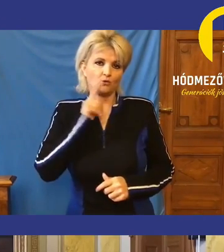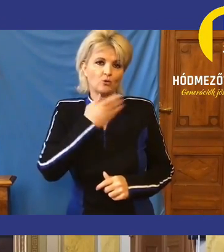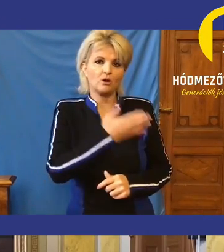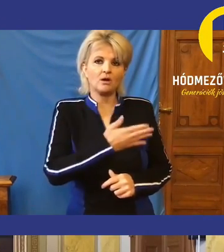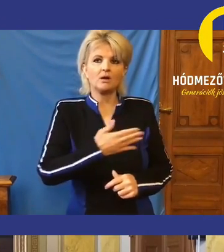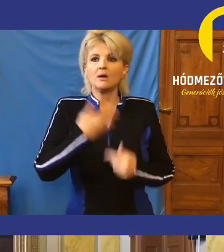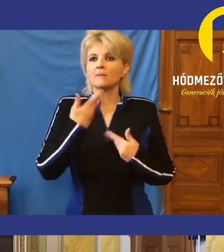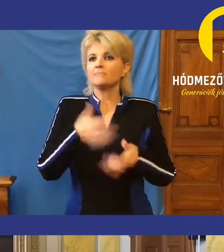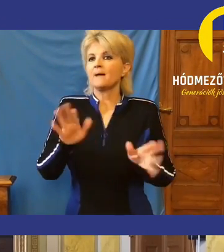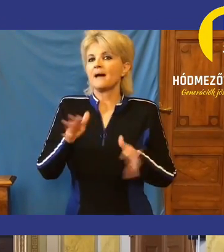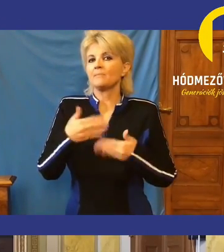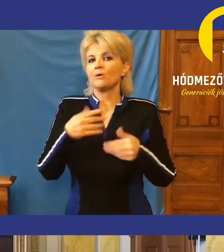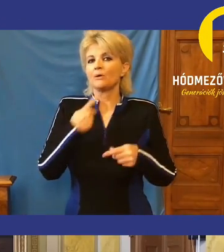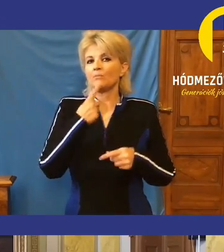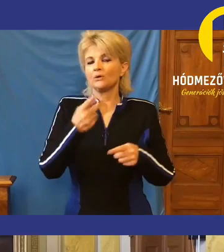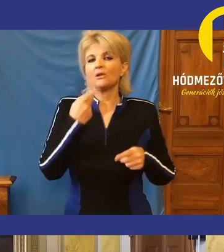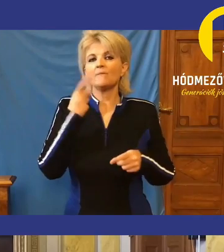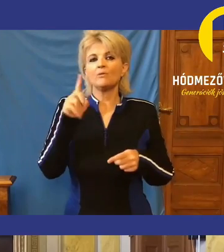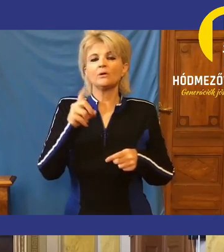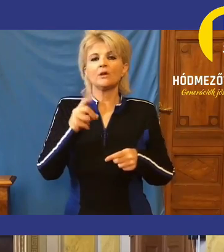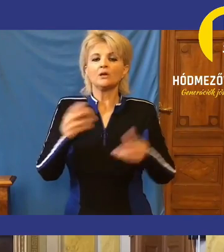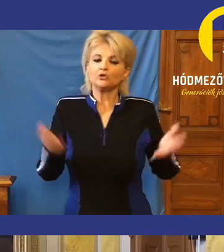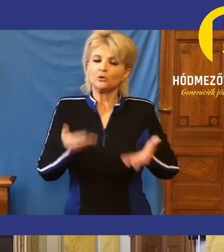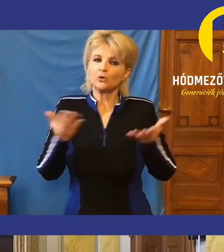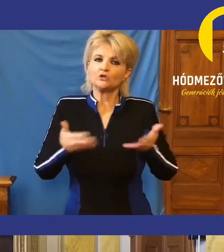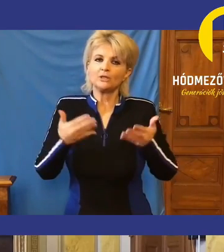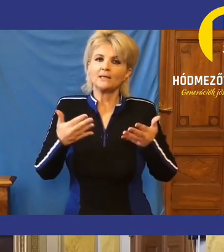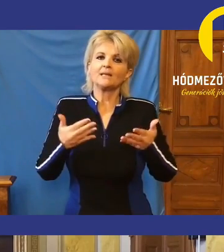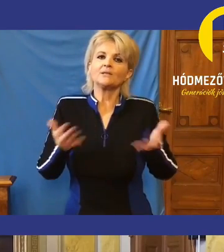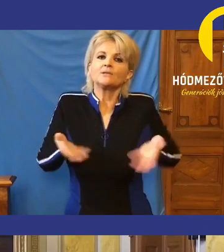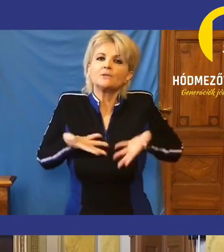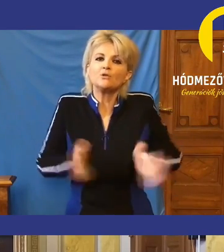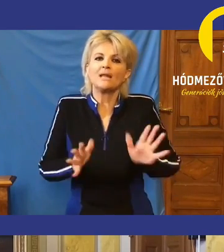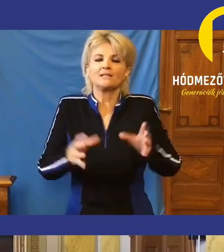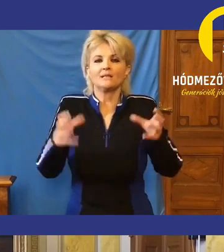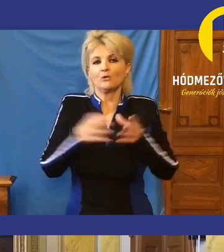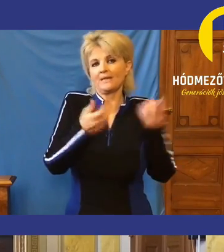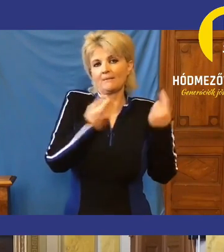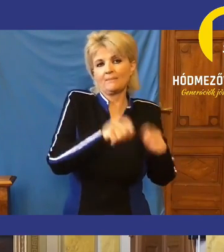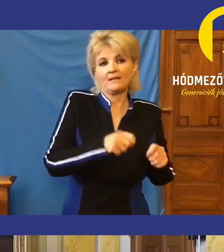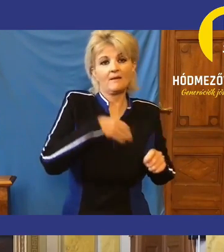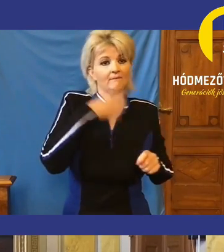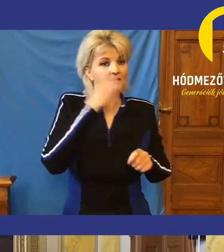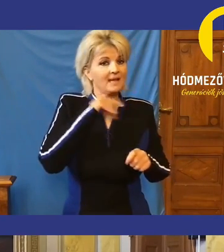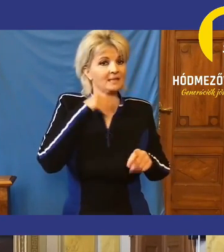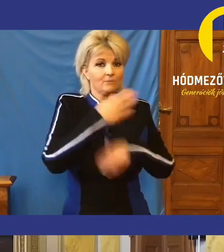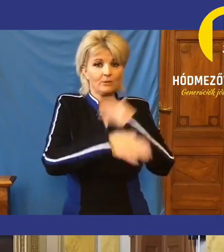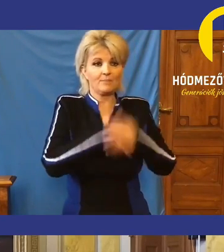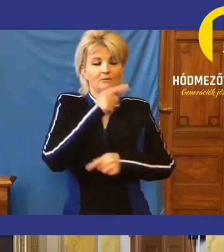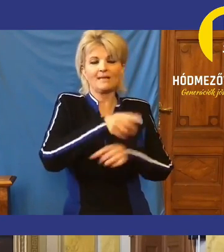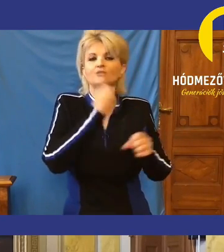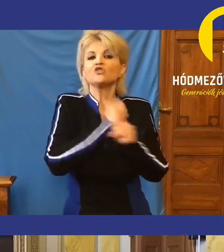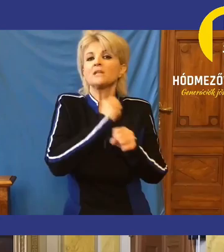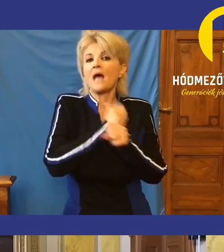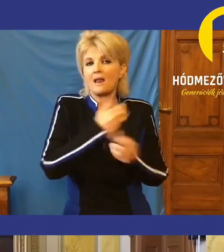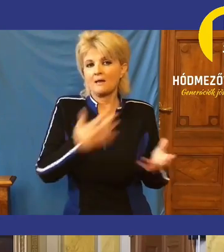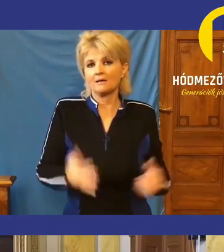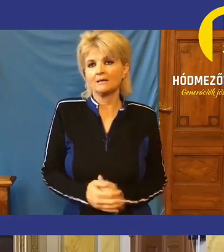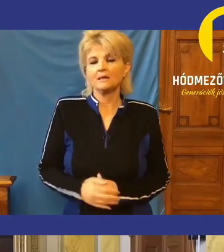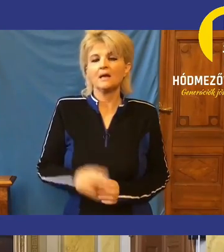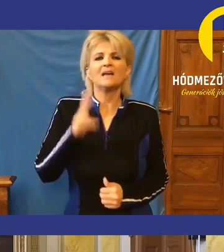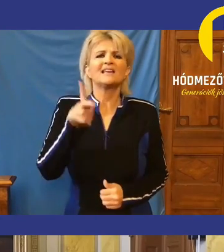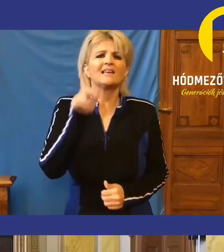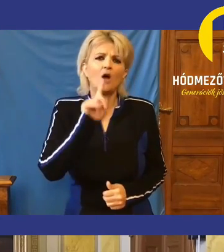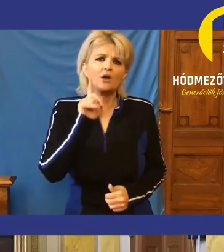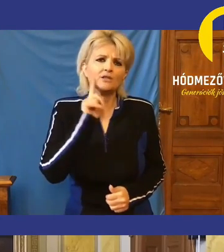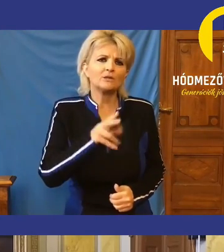hogy bármikor is ilyet mondtam volna, hogy sürgőségi meg szülőszeti ellátásra ilyenre bezárni, a Fidesz meg folyamatosan ezt csinálja. Ki beszél akkor elterelésről? Ki az, aki